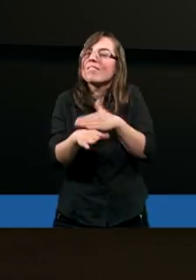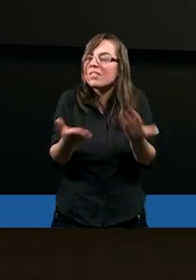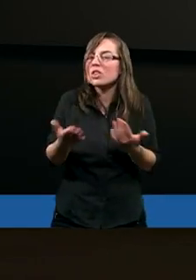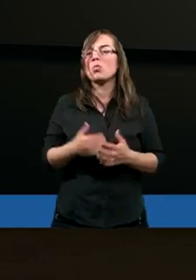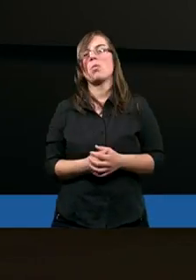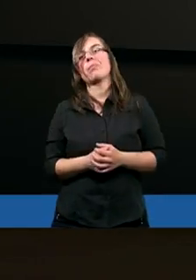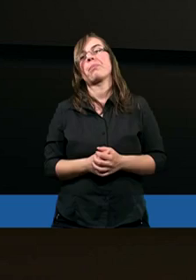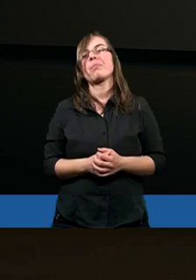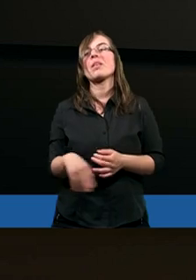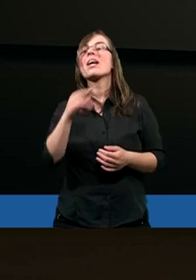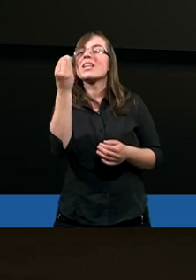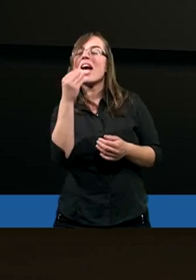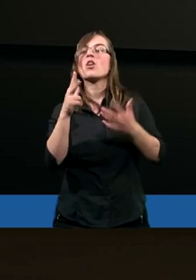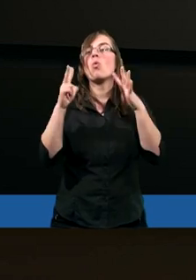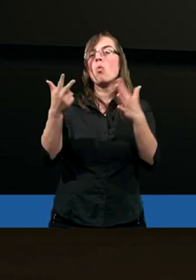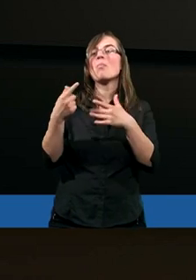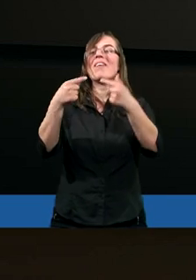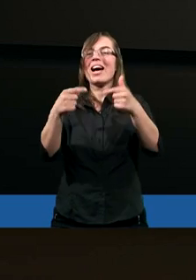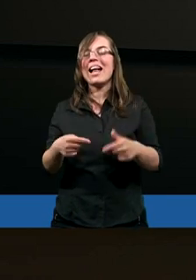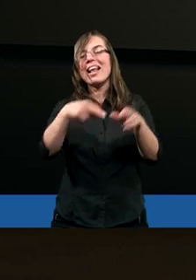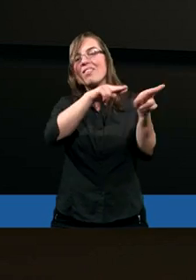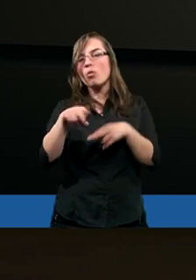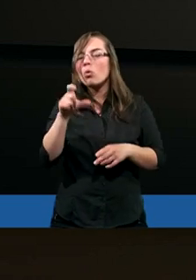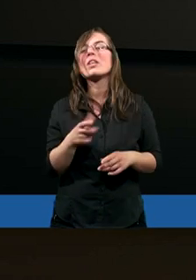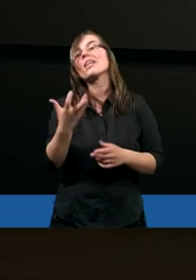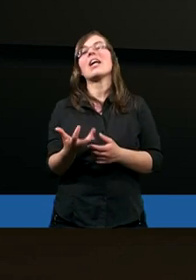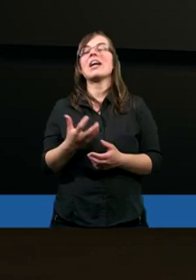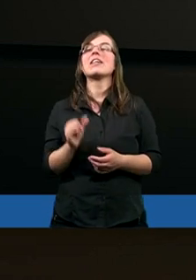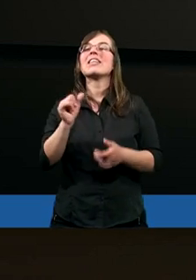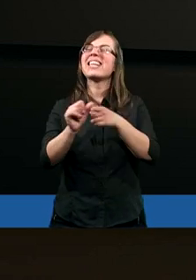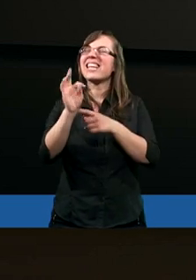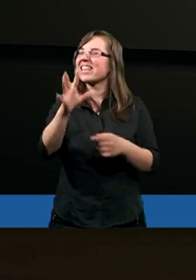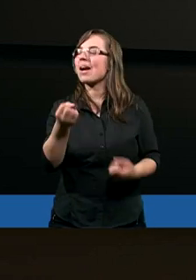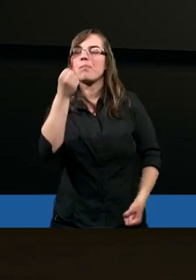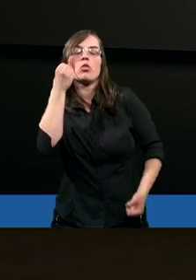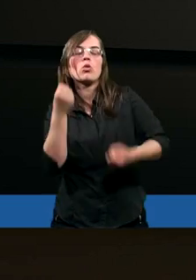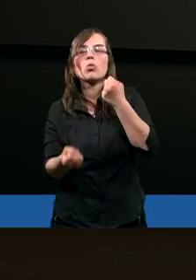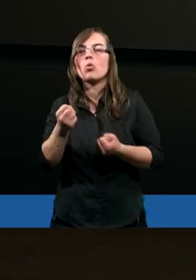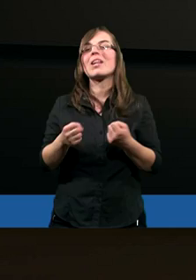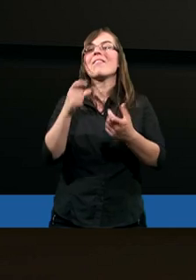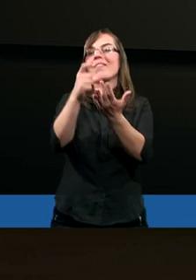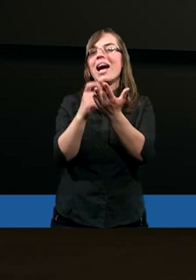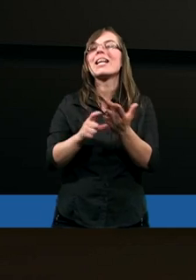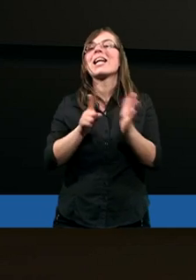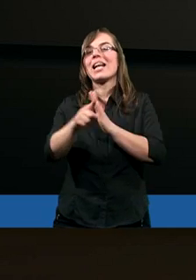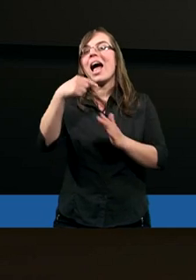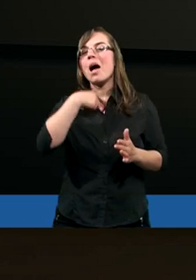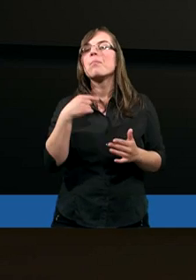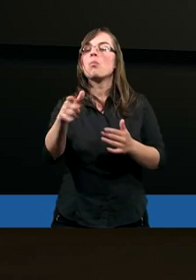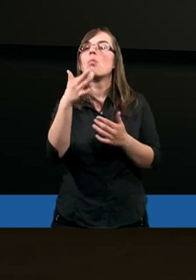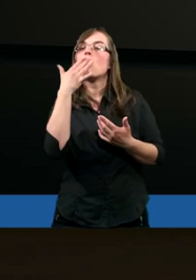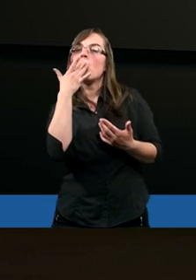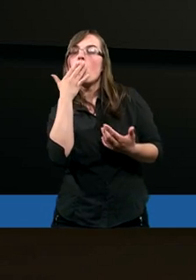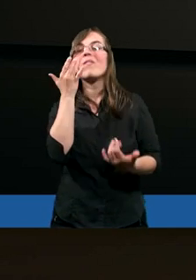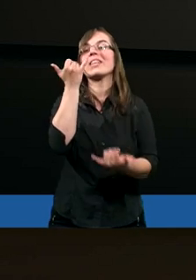Chciałabym wrócić jeszcze do tego ósmego wersetu, który jest takim trudnym wersetem, przynajmniej dla mnie, dlatego że mówi,